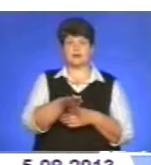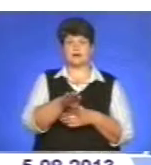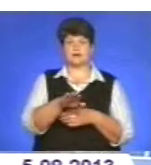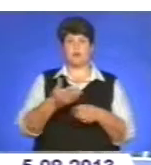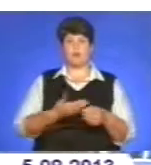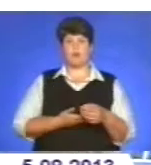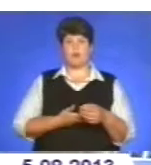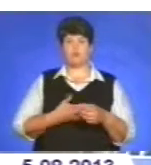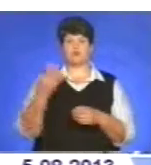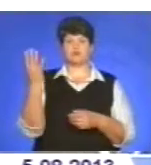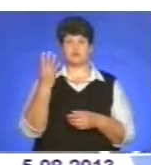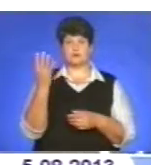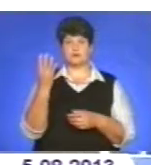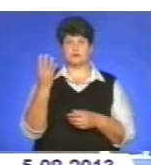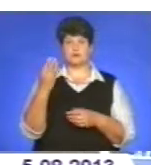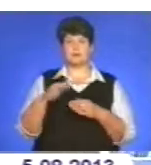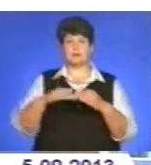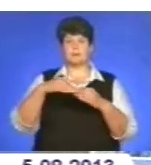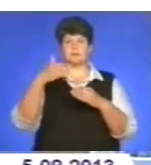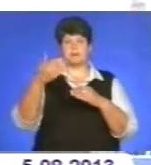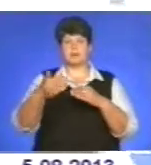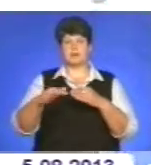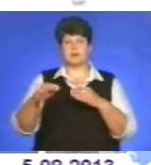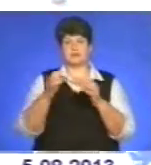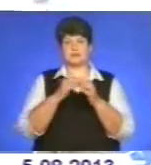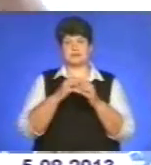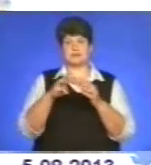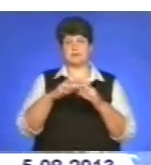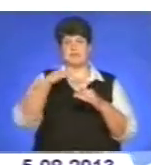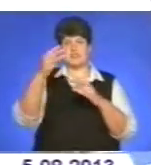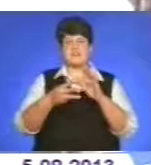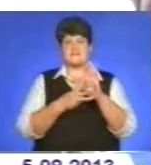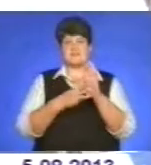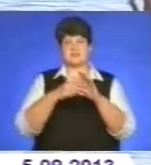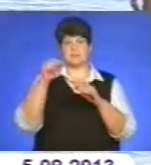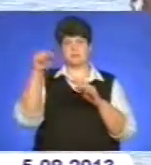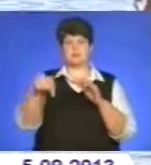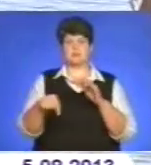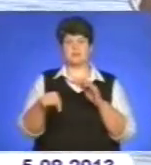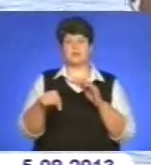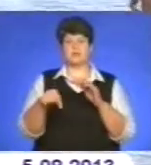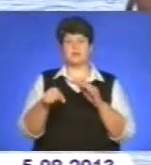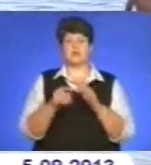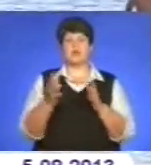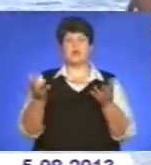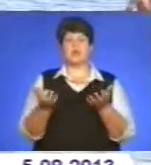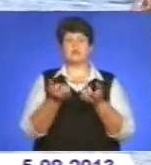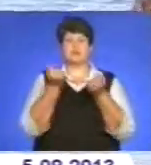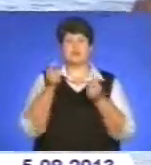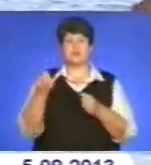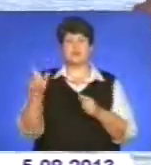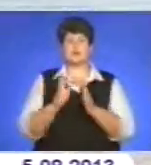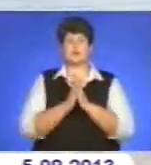чотири, потім плато так іде десь метрів десять і вісім далі. Рятувальники закликають батьків не